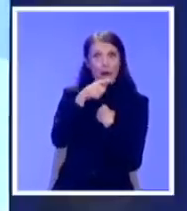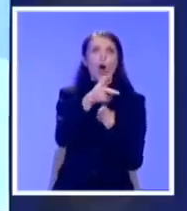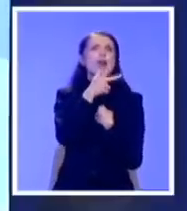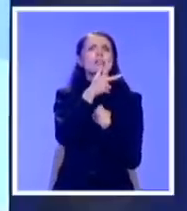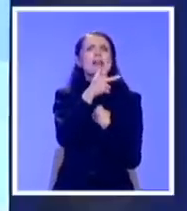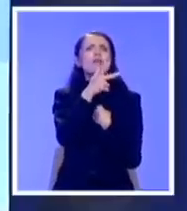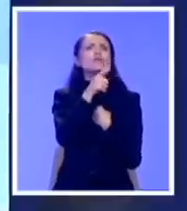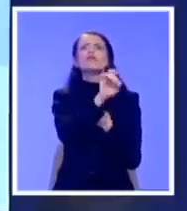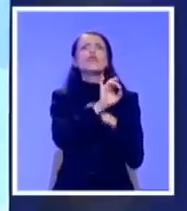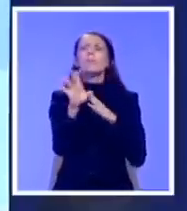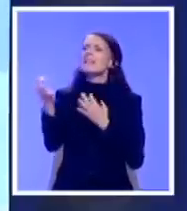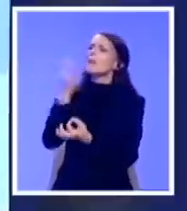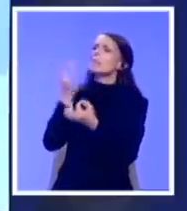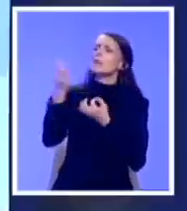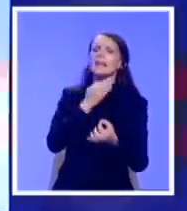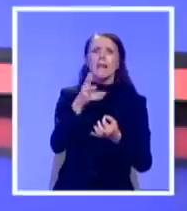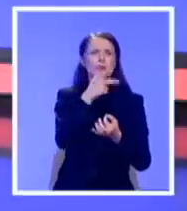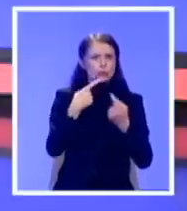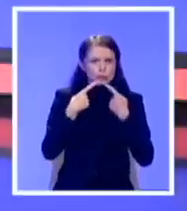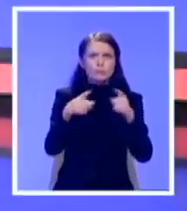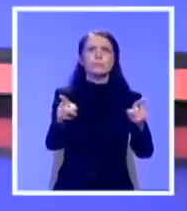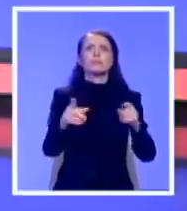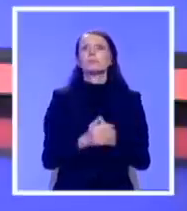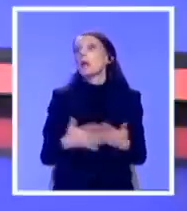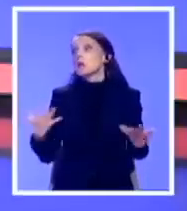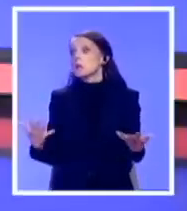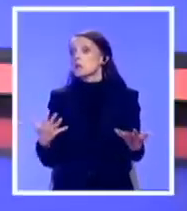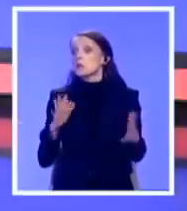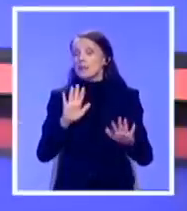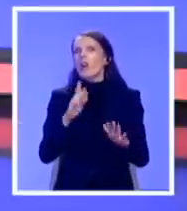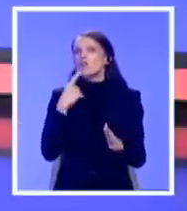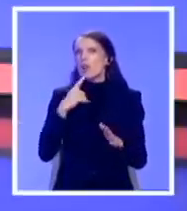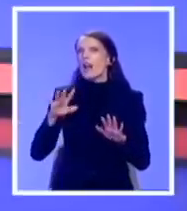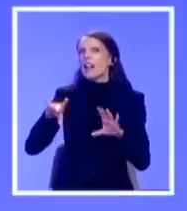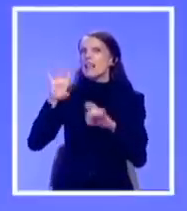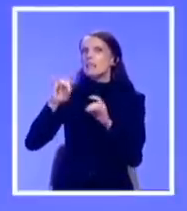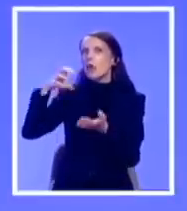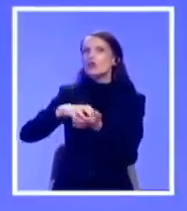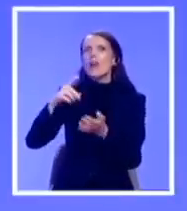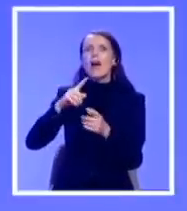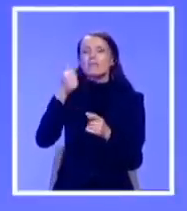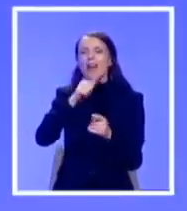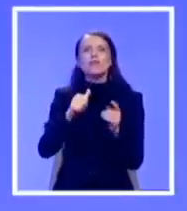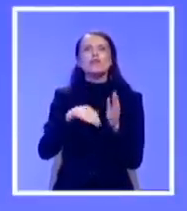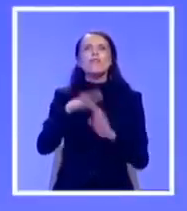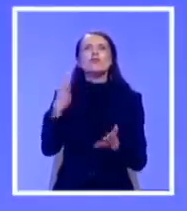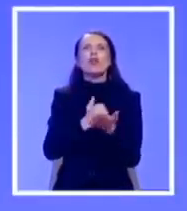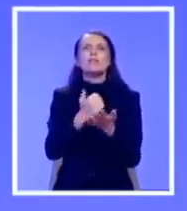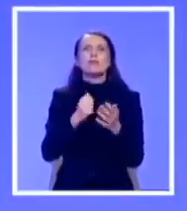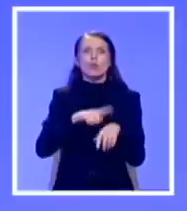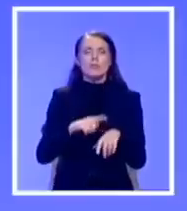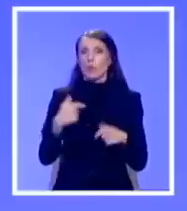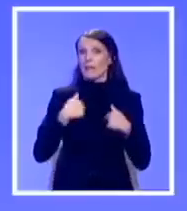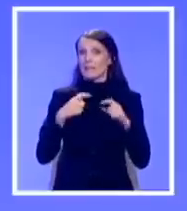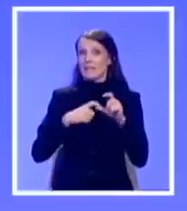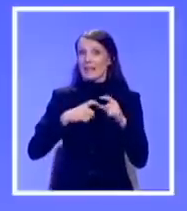gledavcima bez pitanja voditelja, pa izvolite. Tako je rekao izborni štab, da biš to preiskoristili uve 30 minuta. Dakle, dragi gledavci, dobroveče. Ja sam